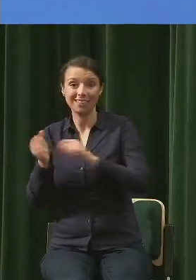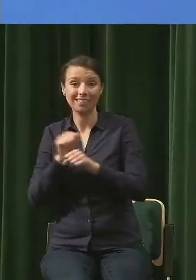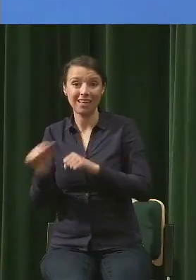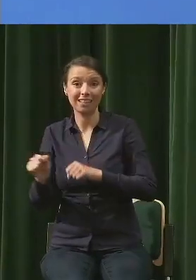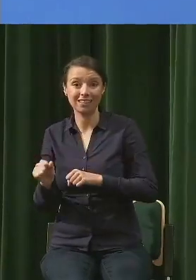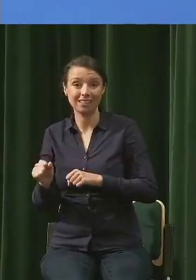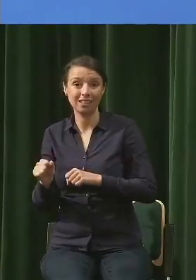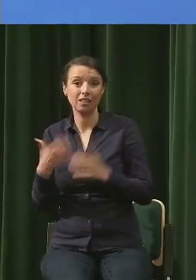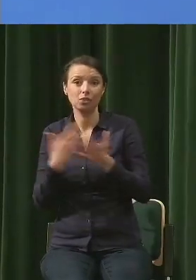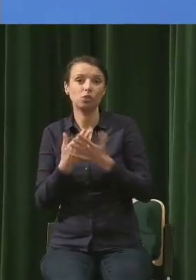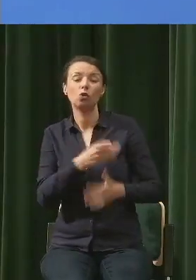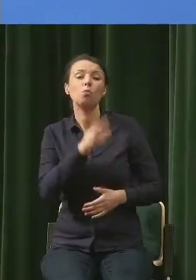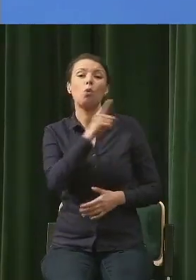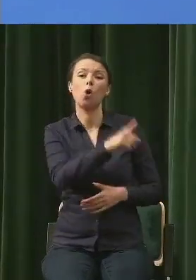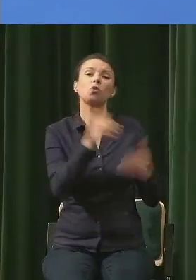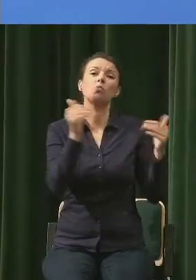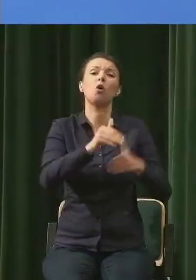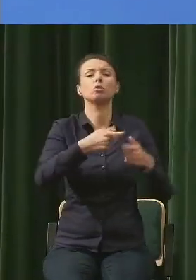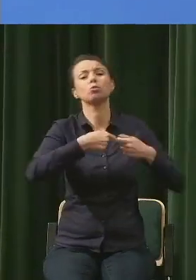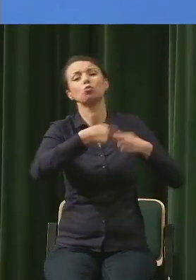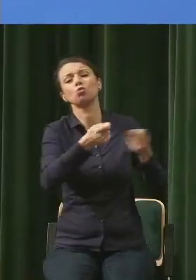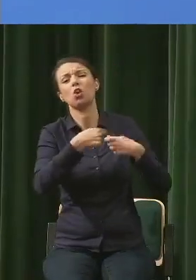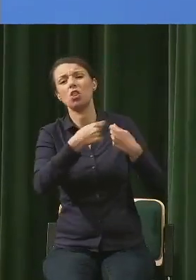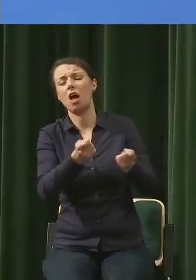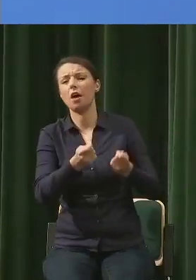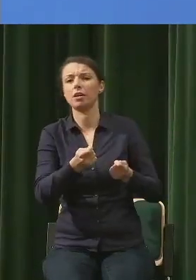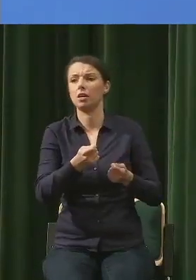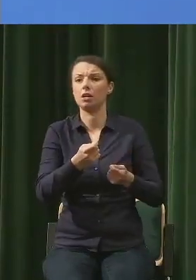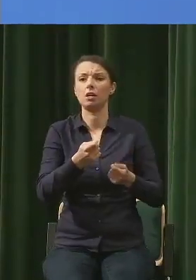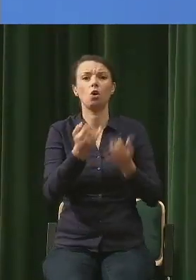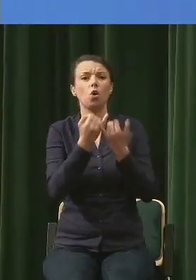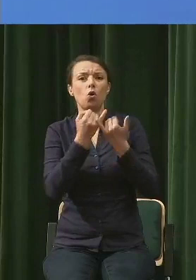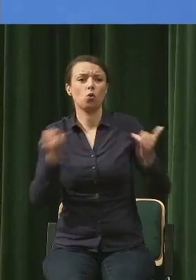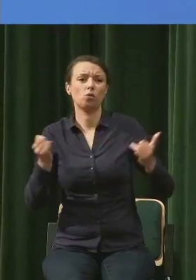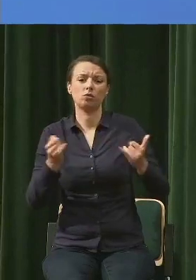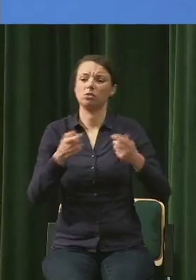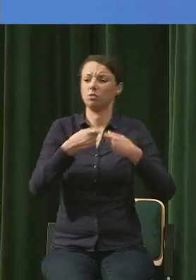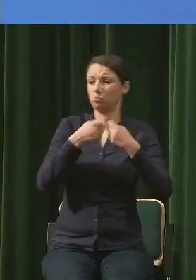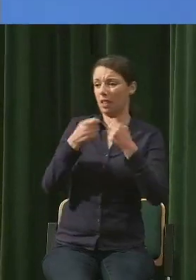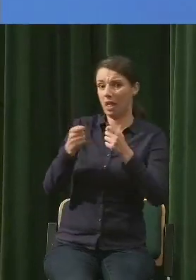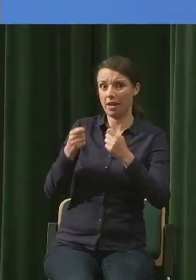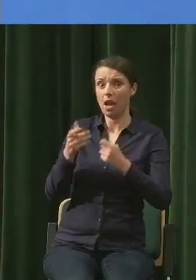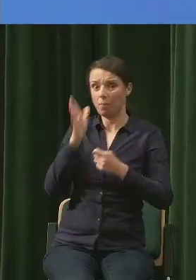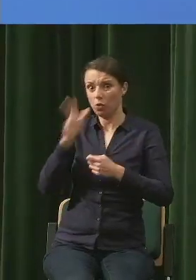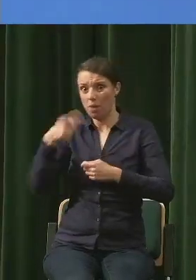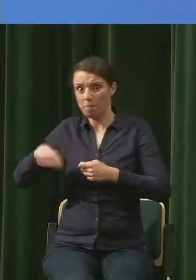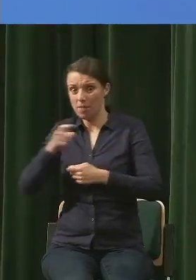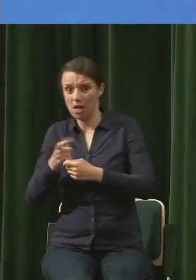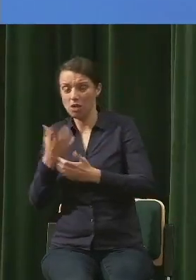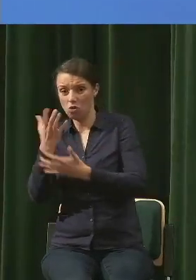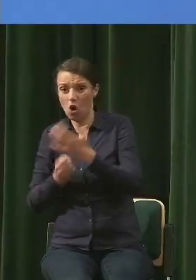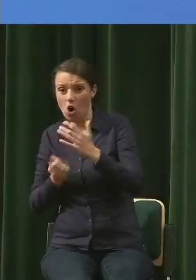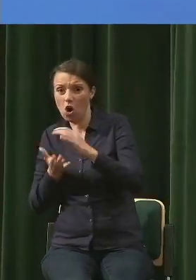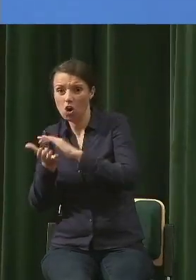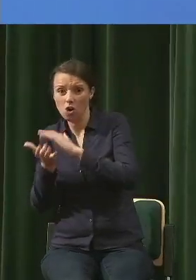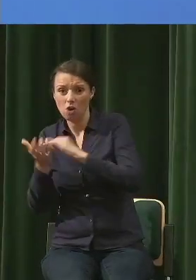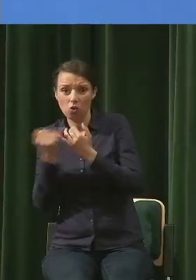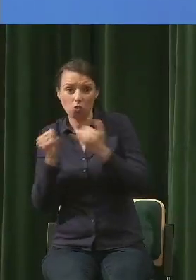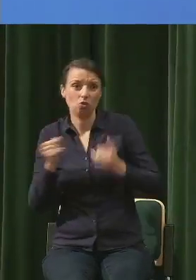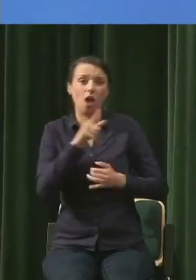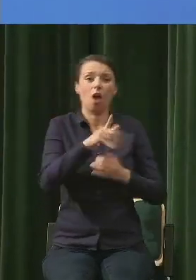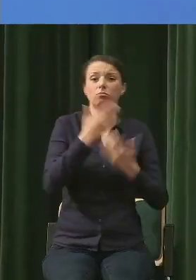Ich stać ze sprzedaży tych złóż na wspaniałe, nowe technologie, czyste,